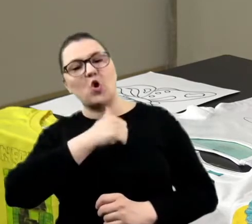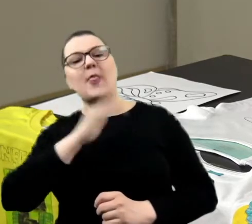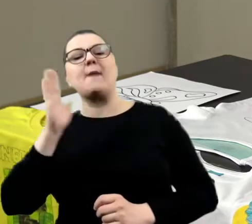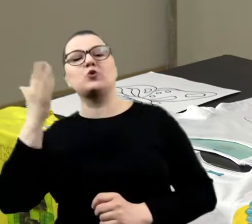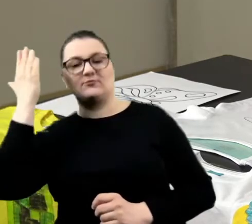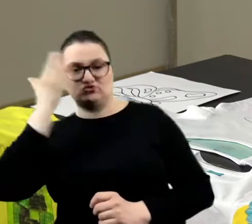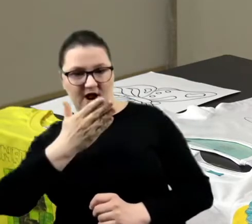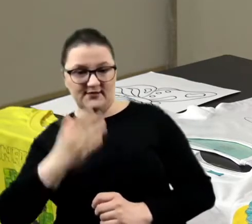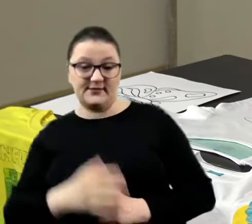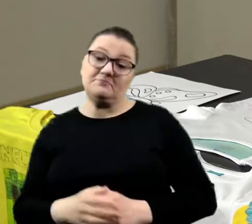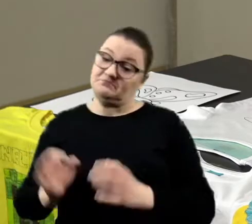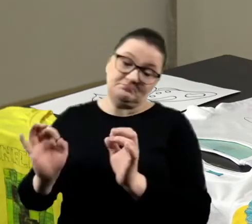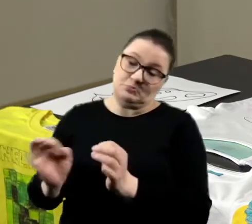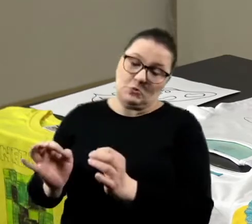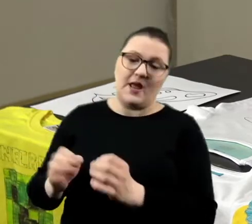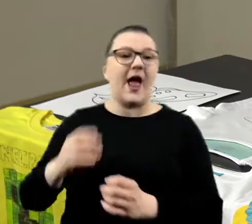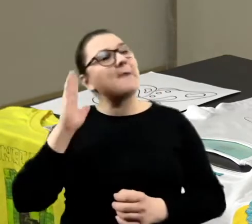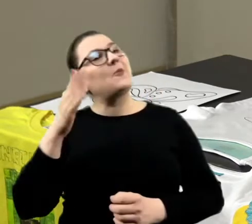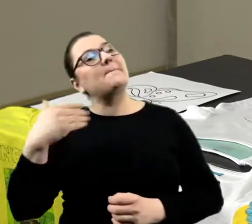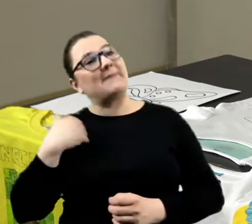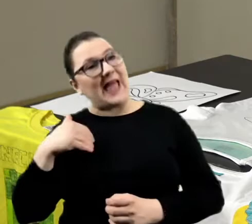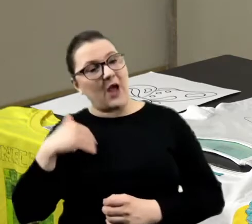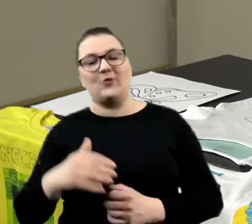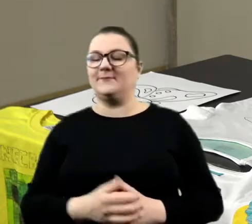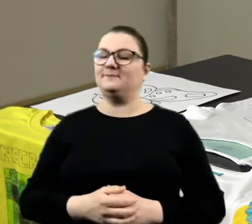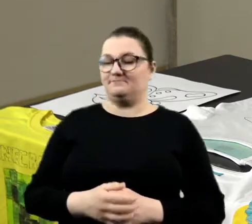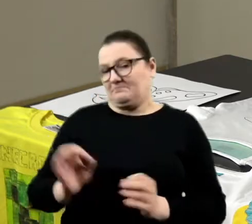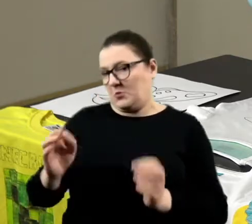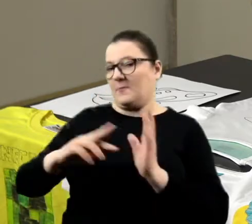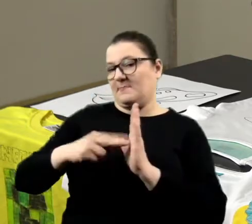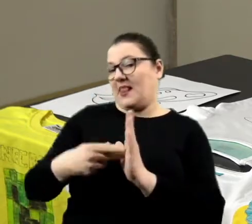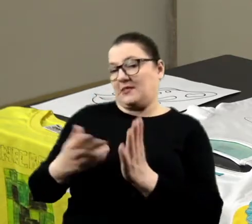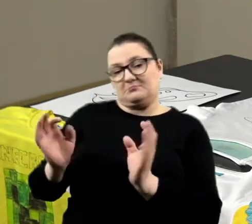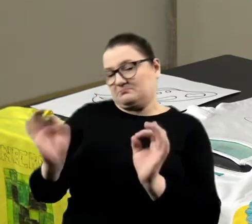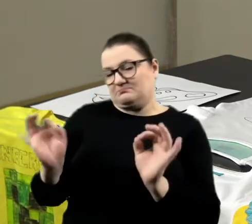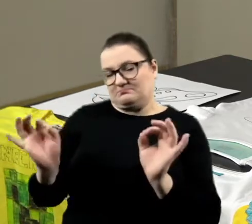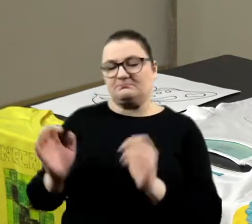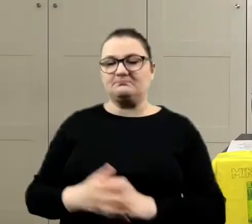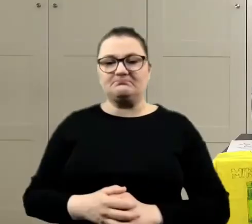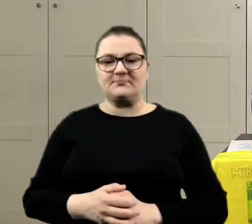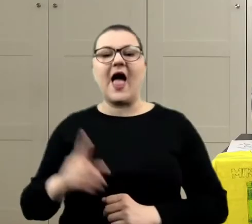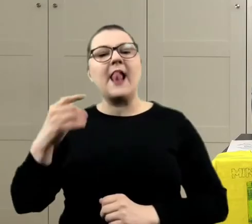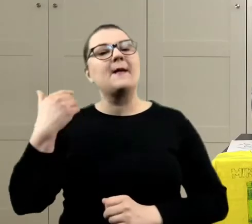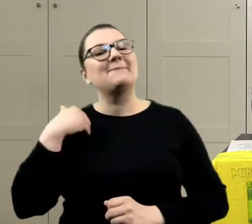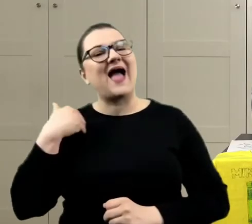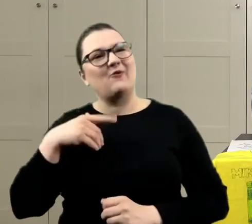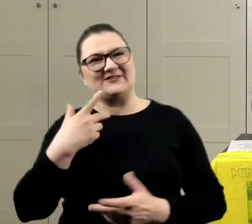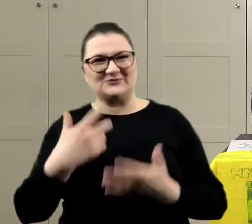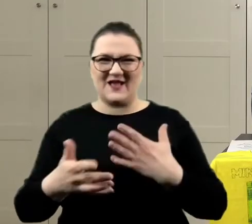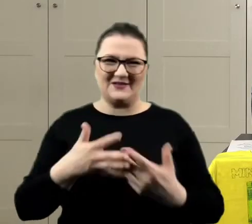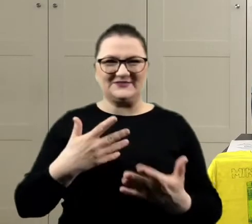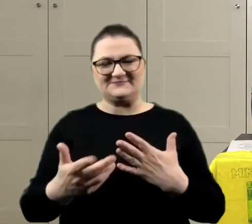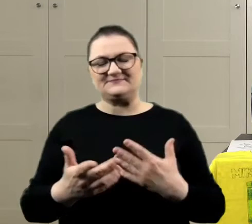czarny. No dobra. A potem biały. Taki jest plan. Ok. Tylko biały mamy najsłabszy.